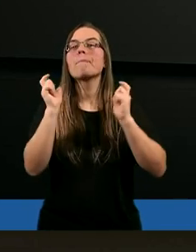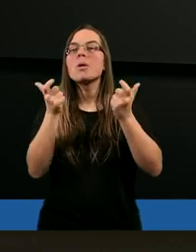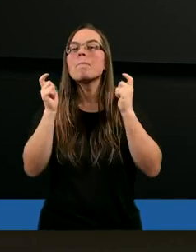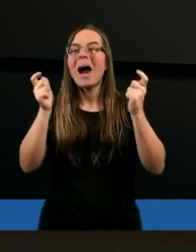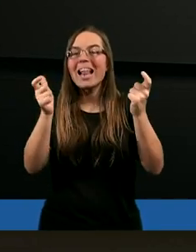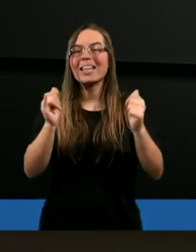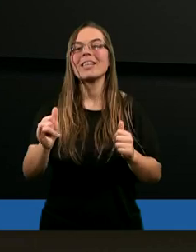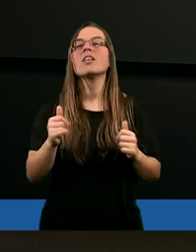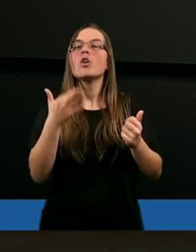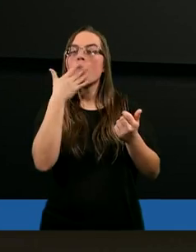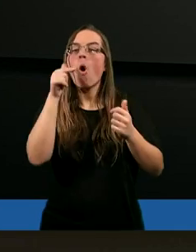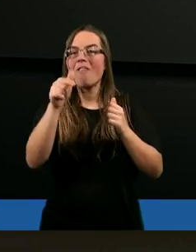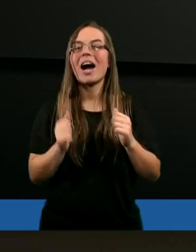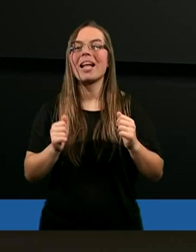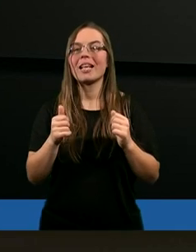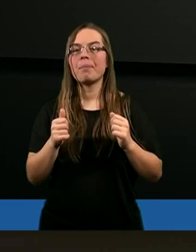nawiązał wcześniej,